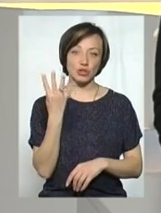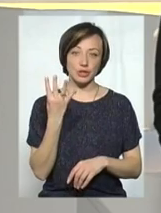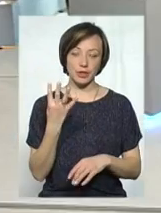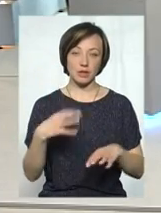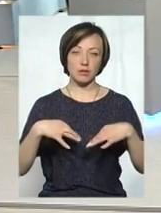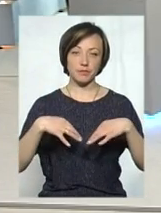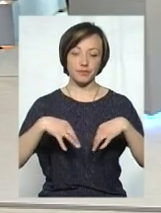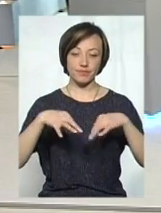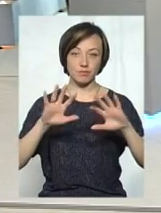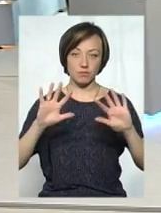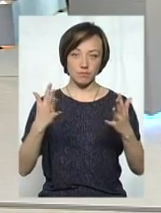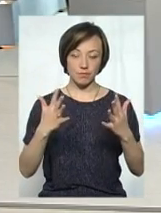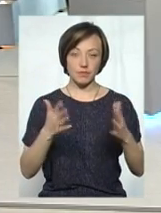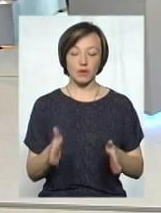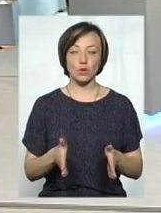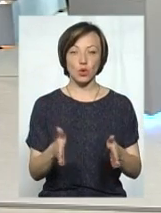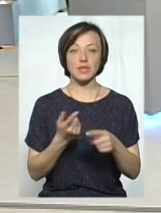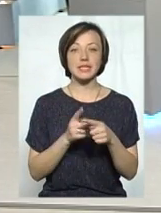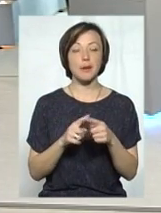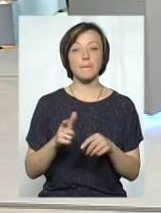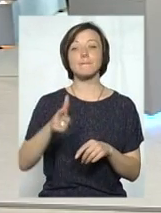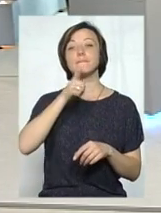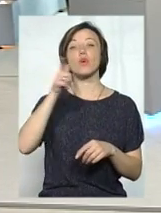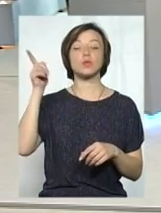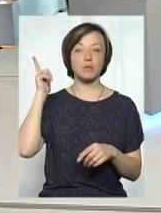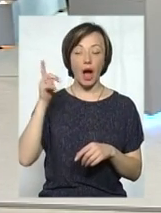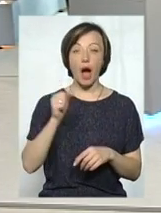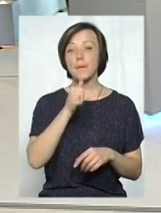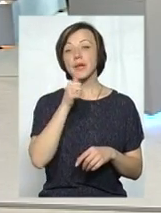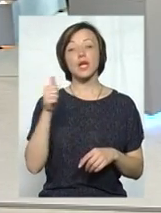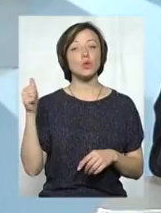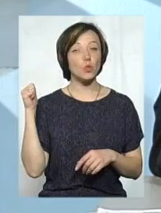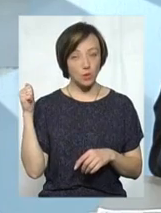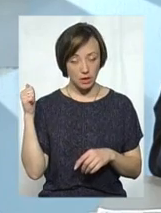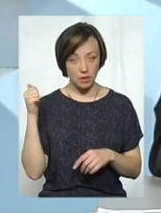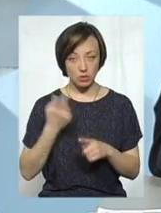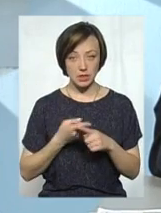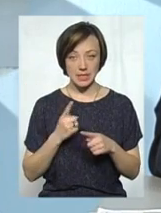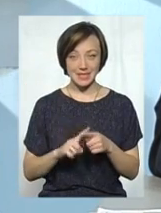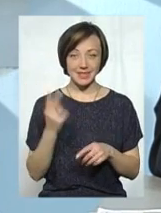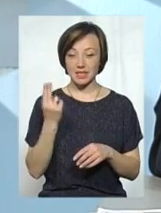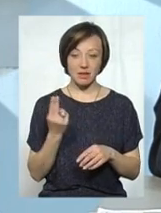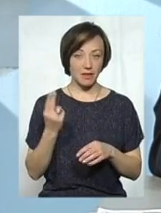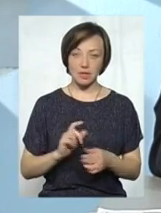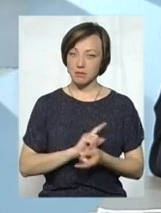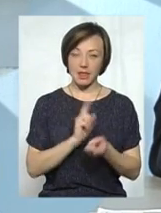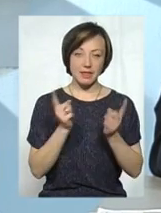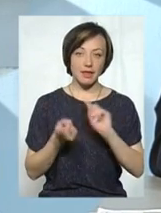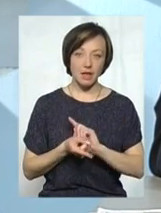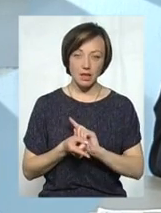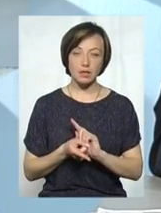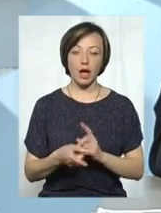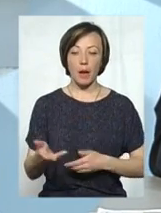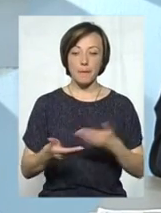транспортних приходи це позаминулий тиждень. На минулому тижні цифра кардинально змінилася, бо тому що